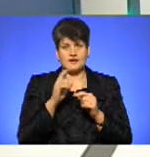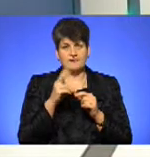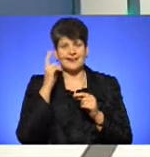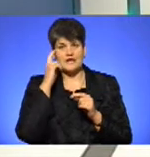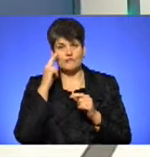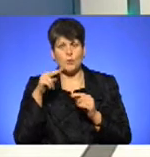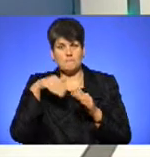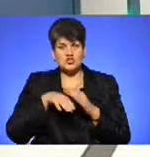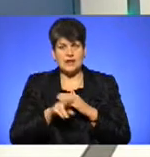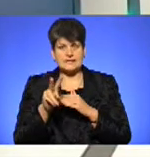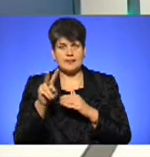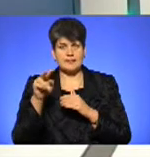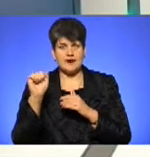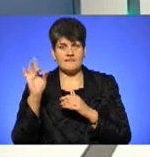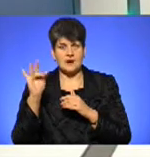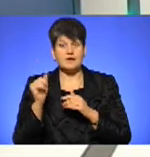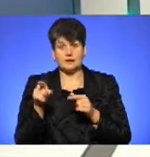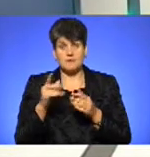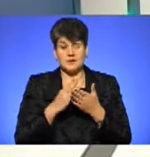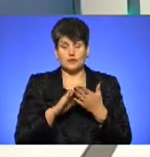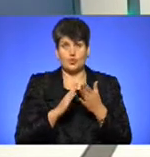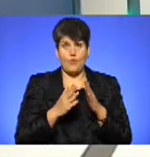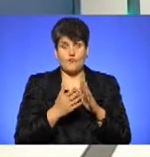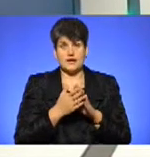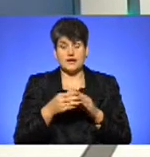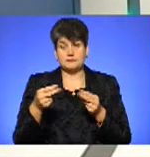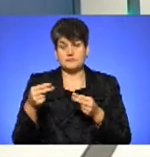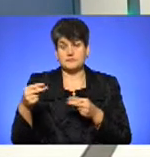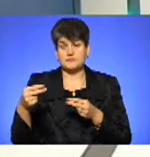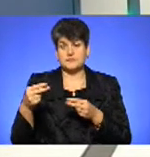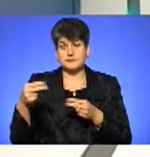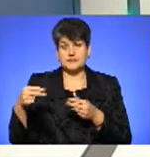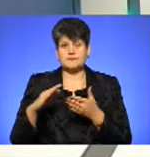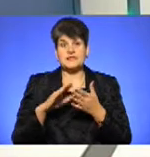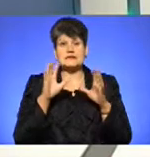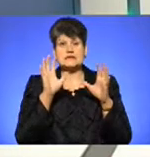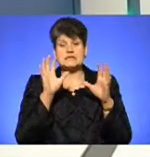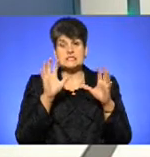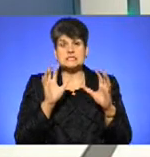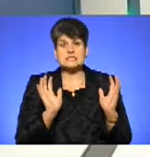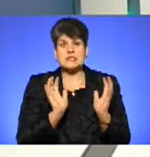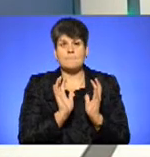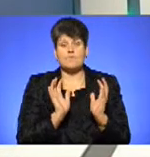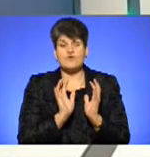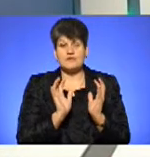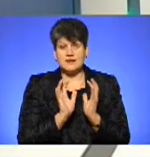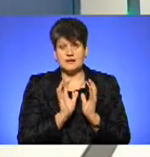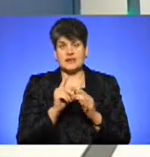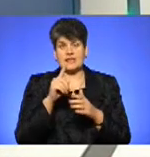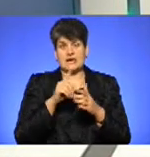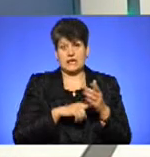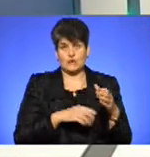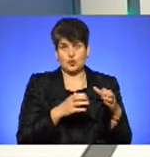-Печерська лавра. Там є договори, які укладені між заповідником, відповідним історико-культурним і релігійною